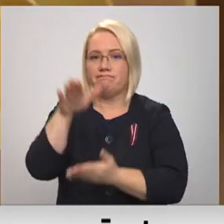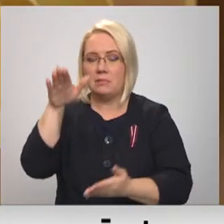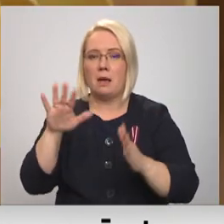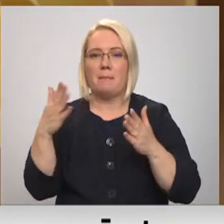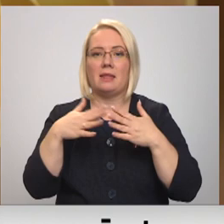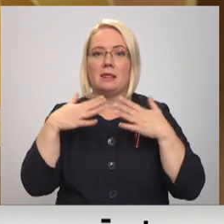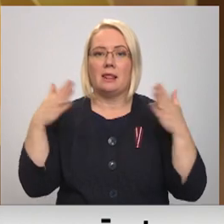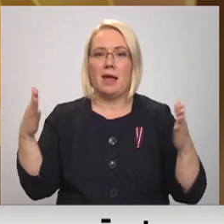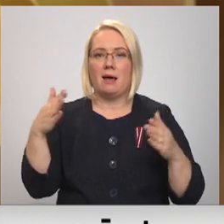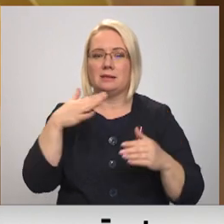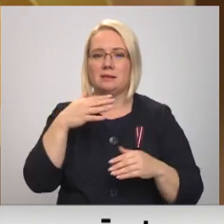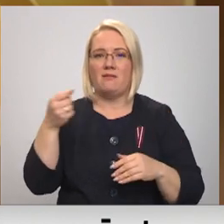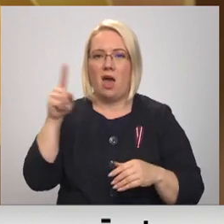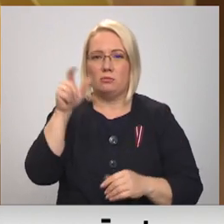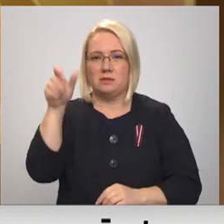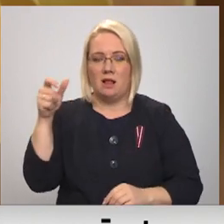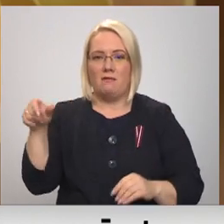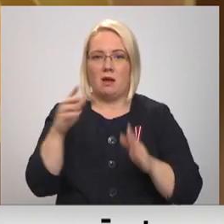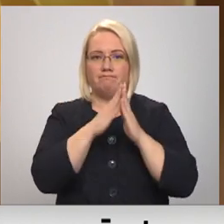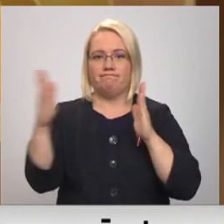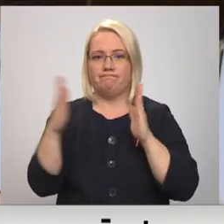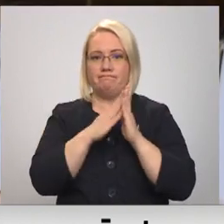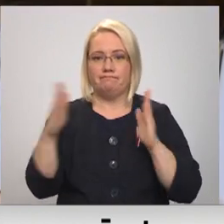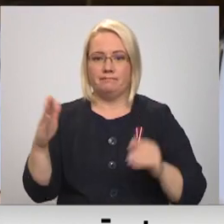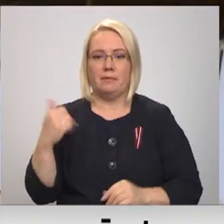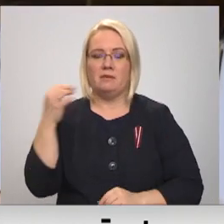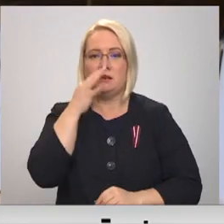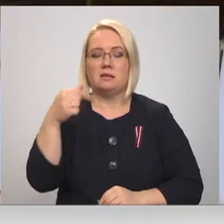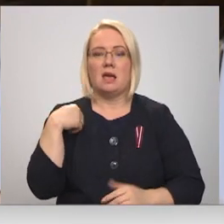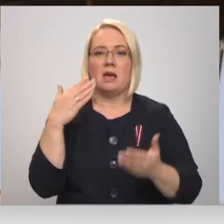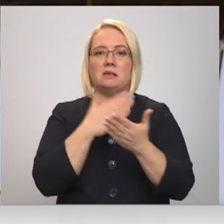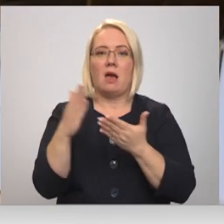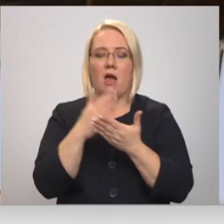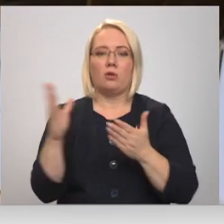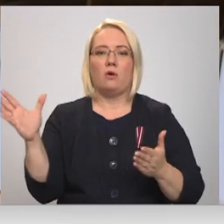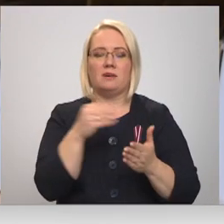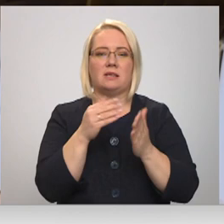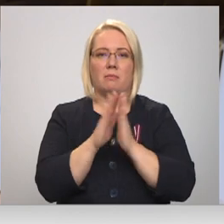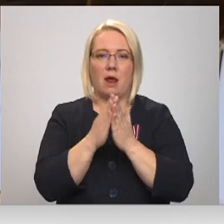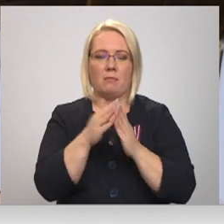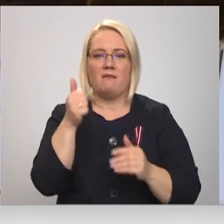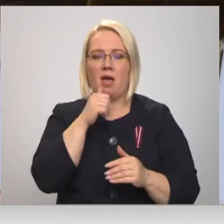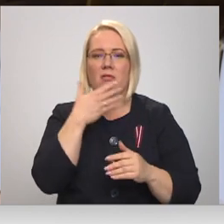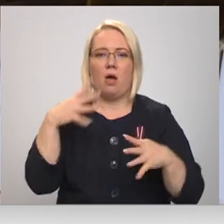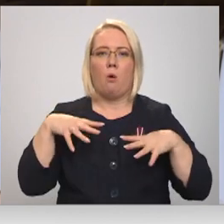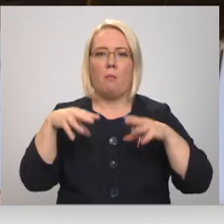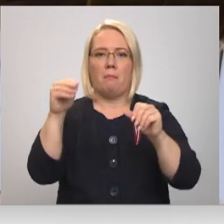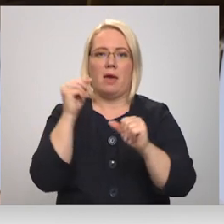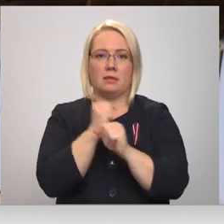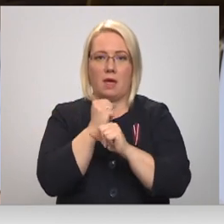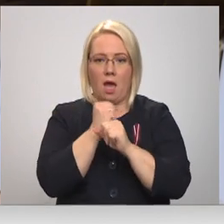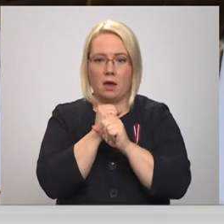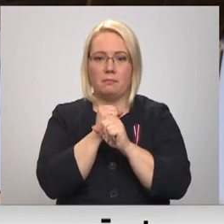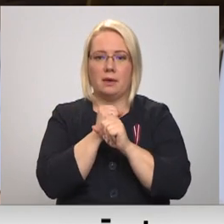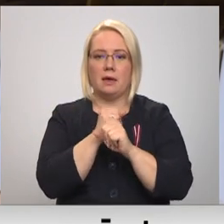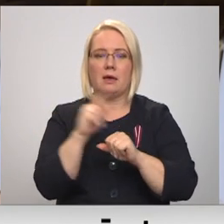lielākais vairums rindojas plauktos. Sakārtoju visiem grāmatiņas, vēl ir nepabeigtie darbi, kas ir